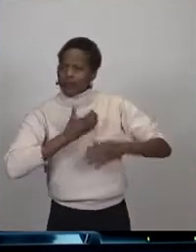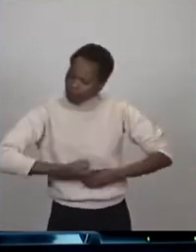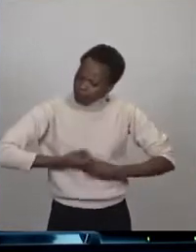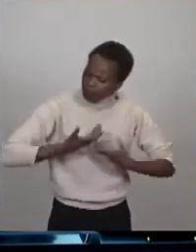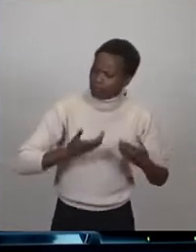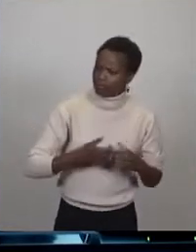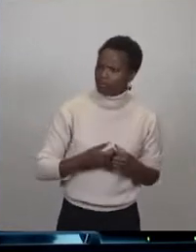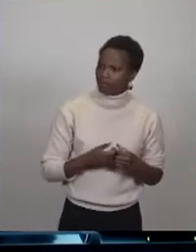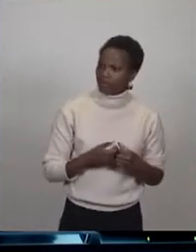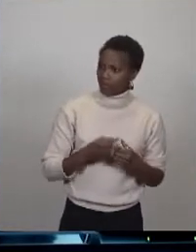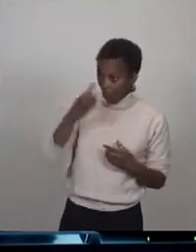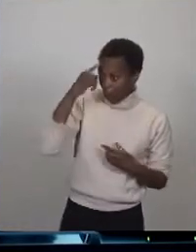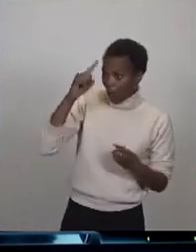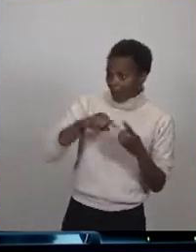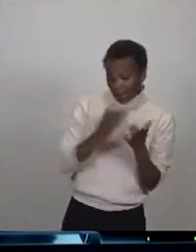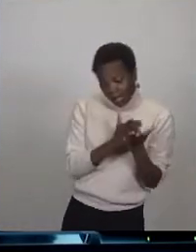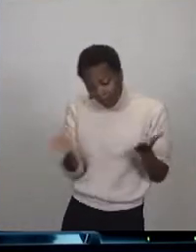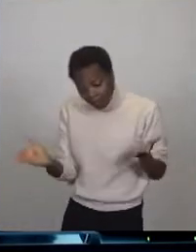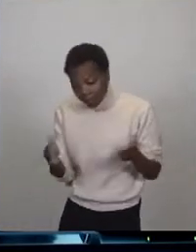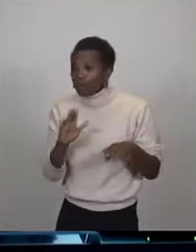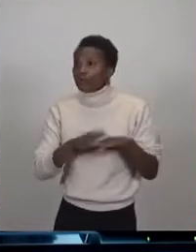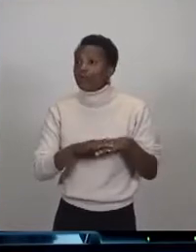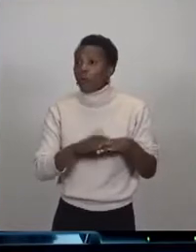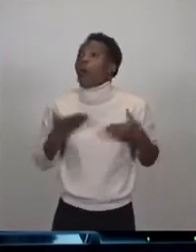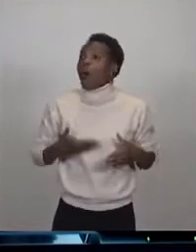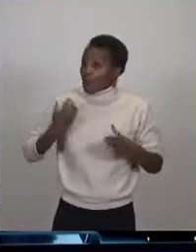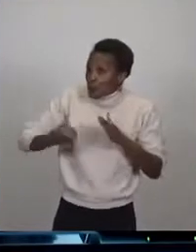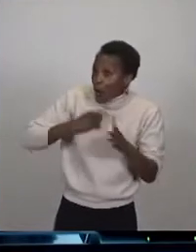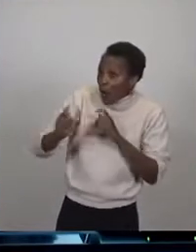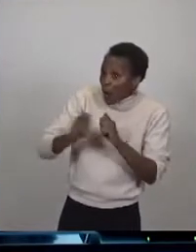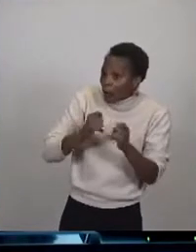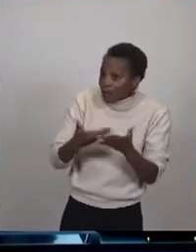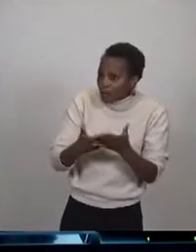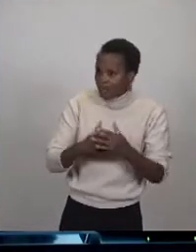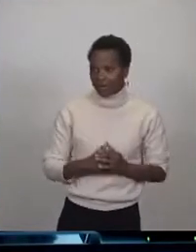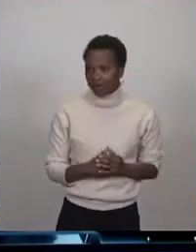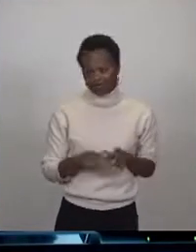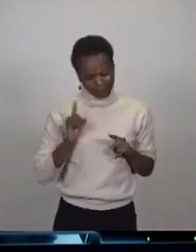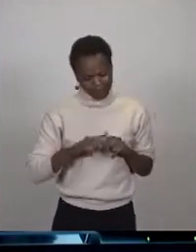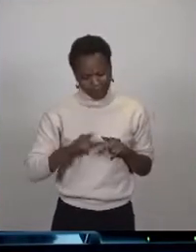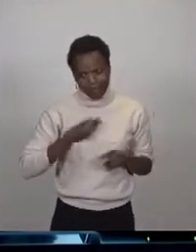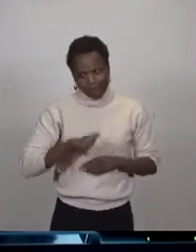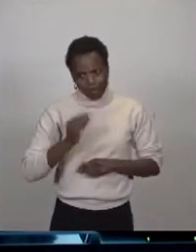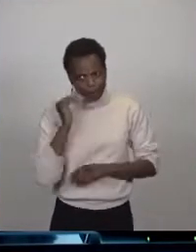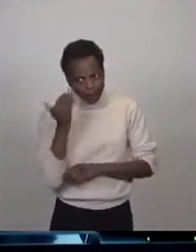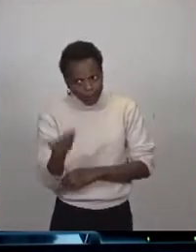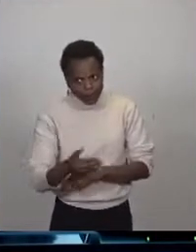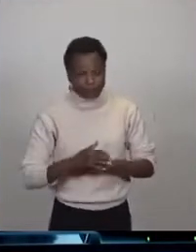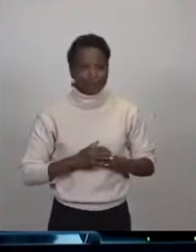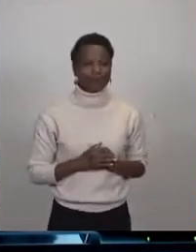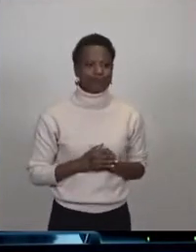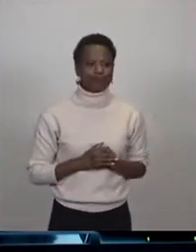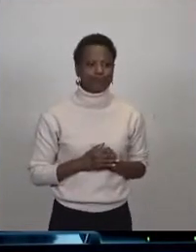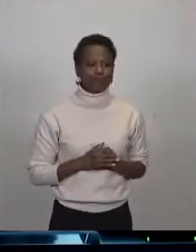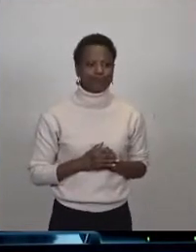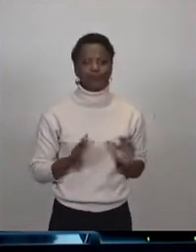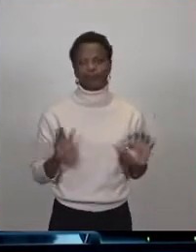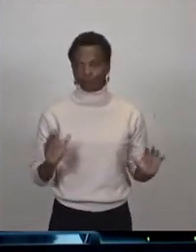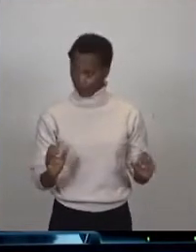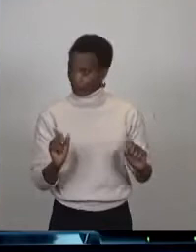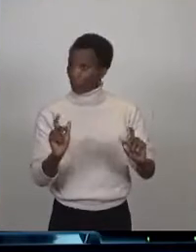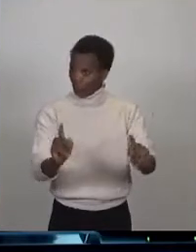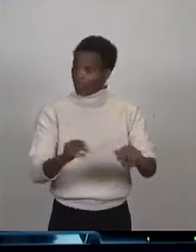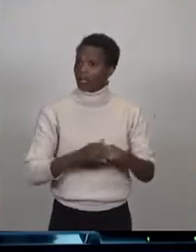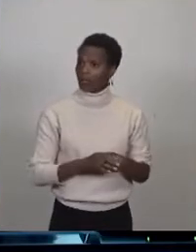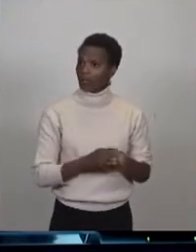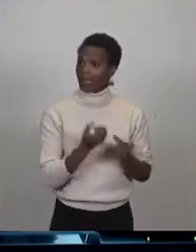hors sujet, mais enfin, aujourd'hui, on y revient. Je ne pas revenir dans le détail, mais je ne conteste pas qu'il y ait des baisses de